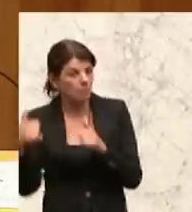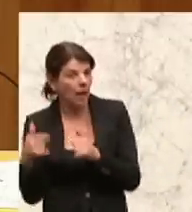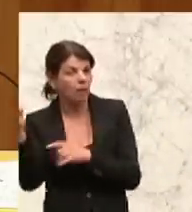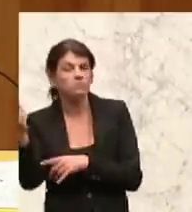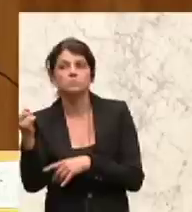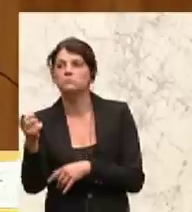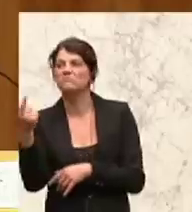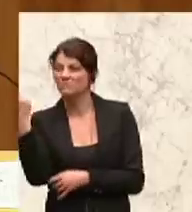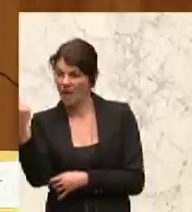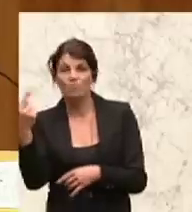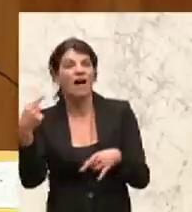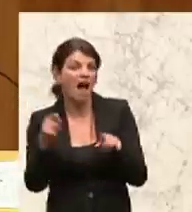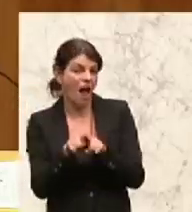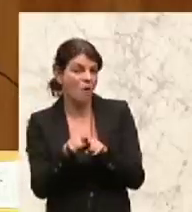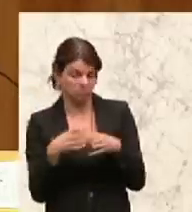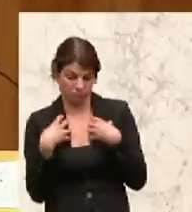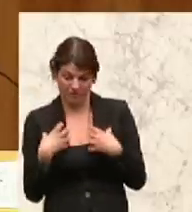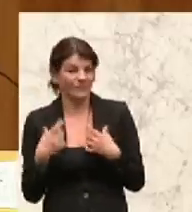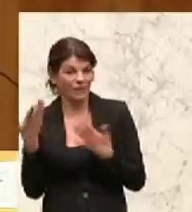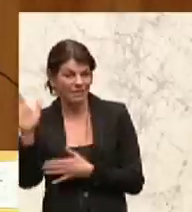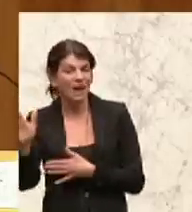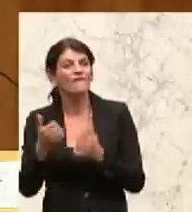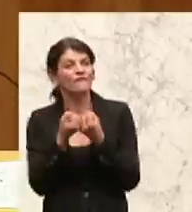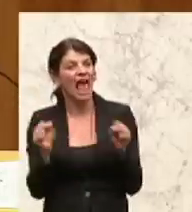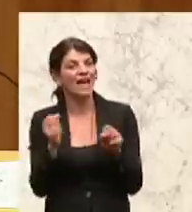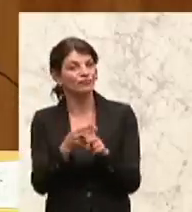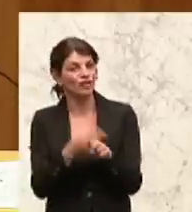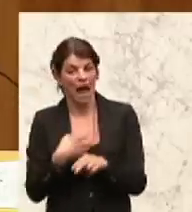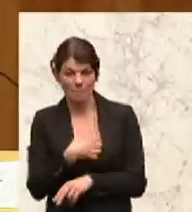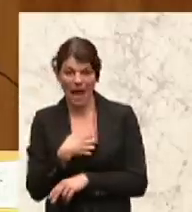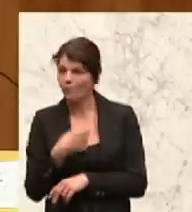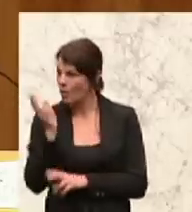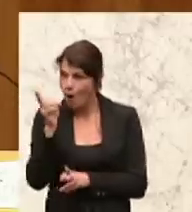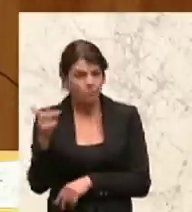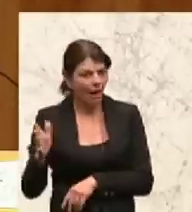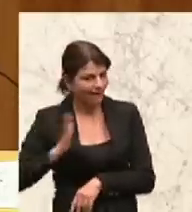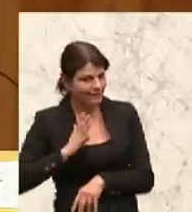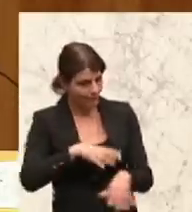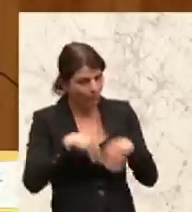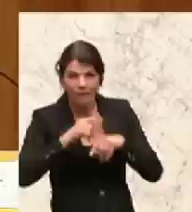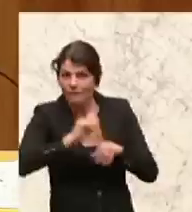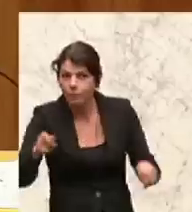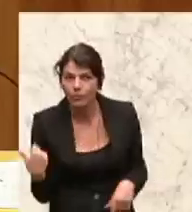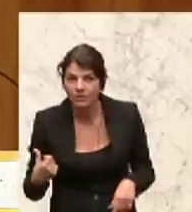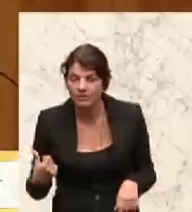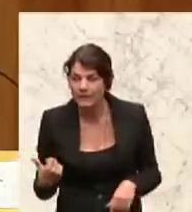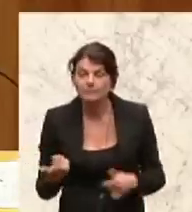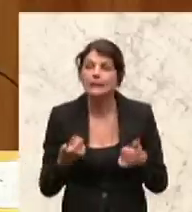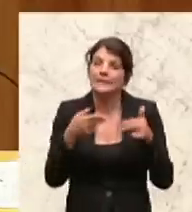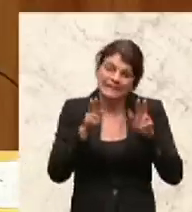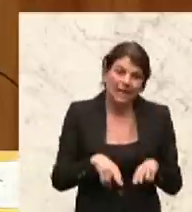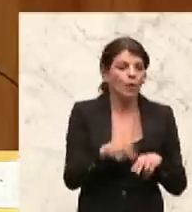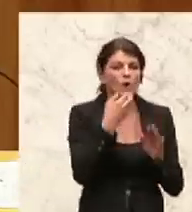Eigentum des Freistaats Bayern das gar nicht hätte riskieren können. Ja, es ist richtig, wenn Sie argumentieren wollen,